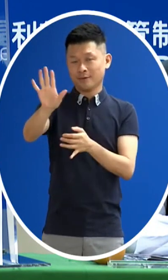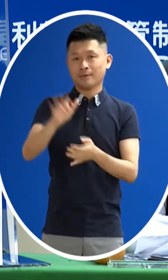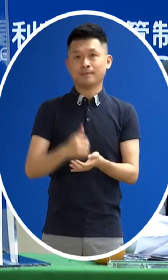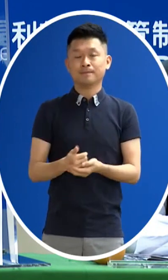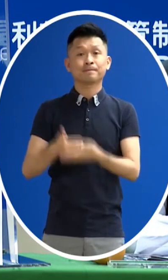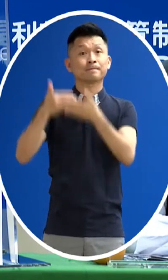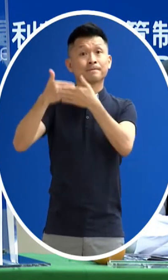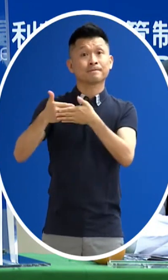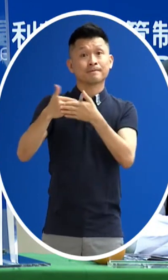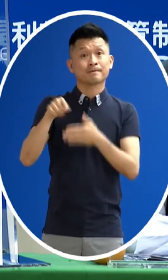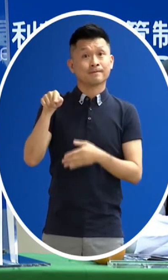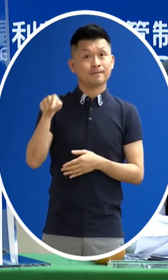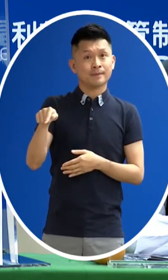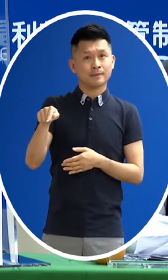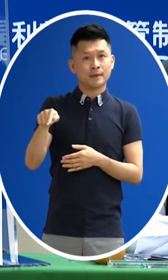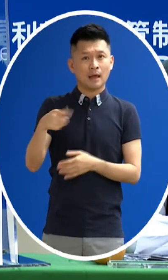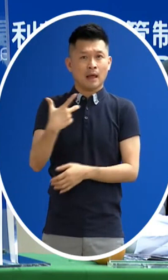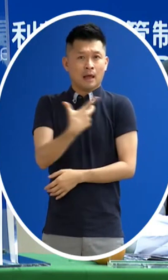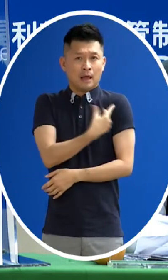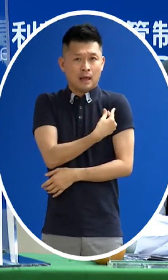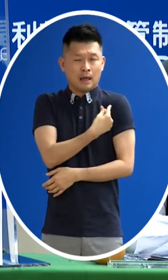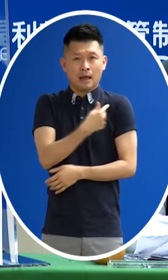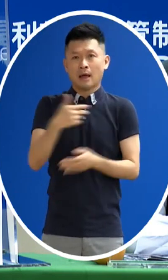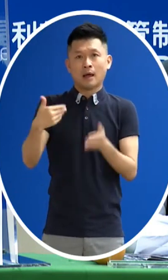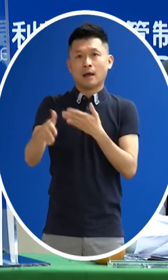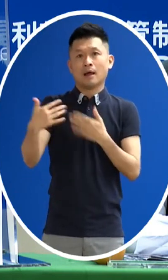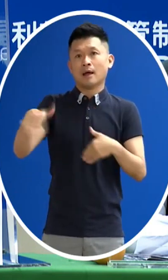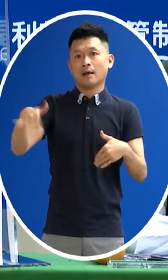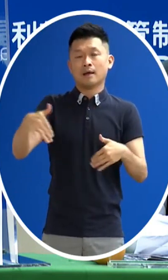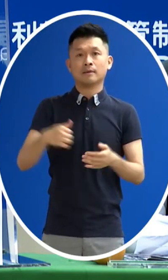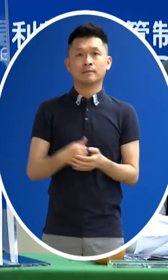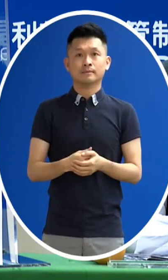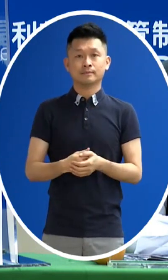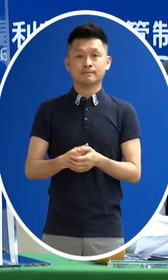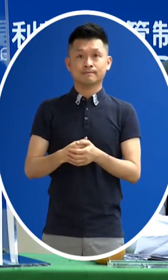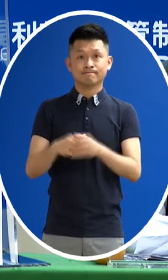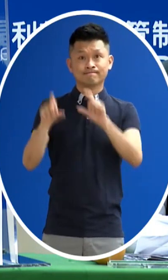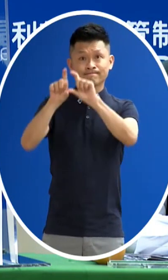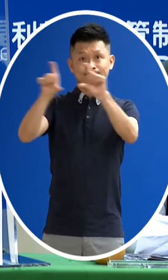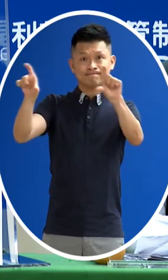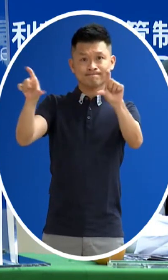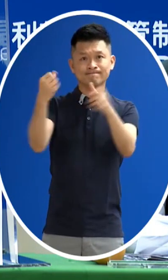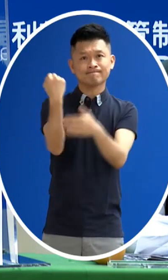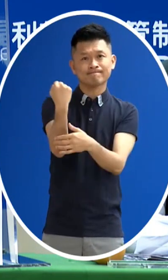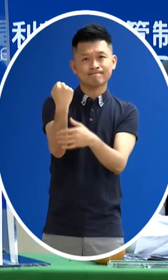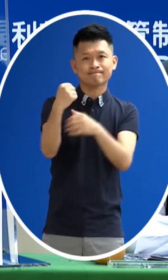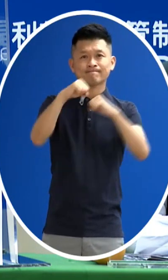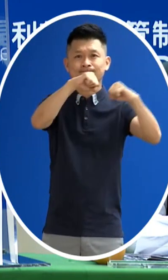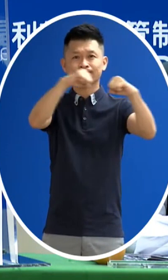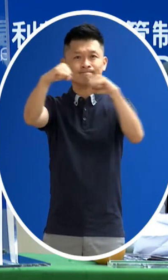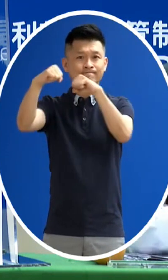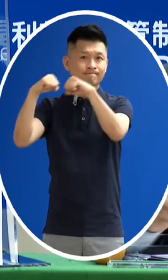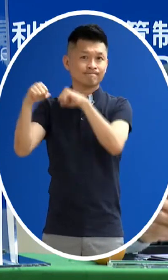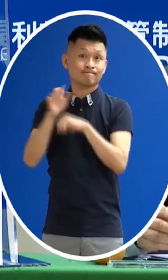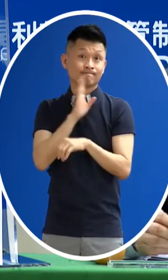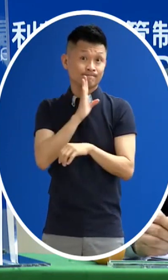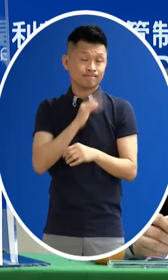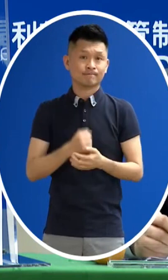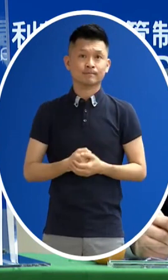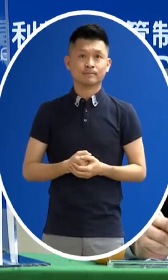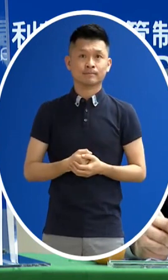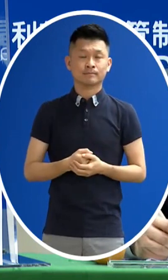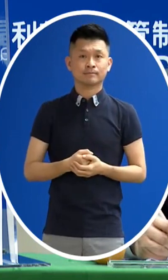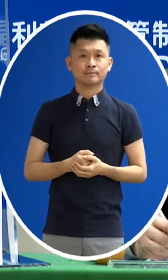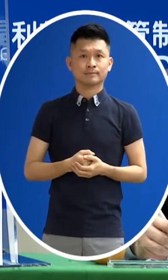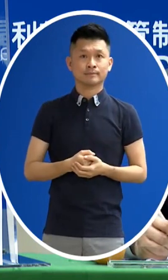在中國這邊還沒有辦法使用所以變成一個在現貨上面 大家都在爭取那經過